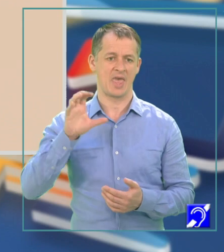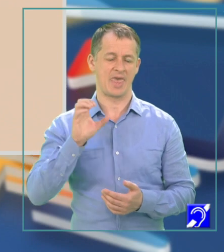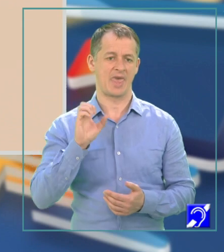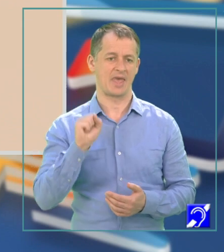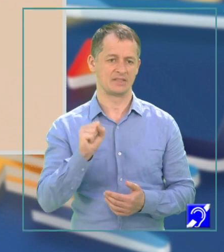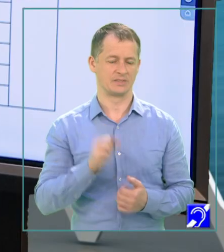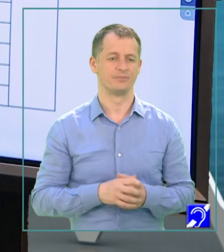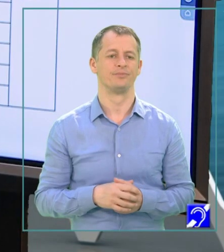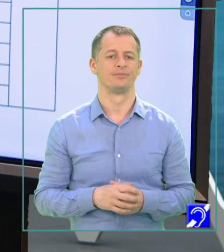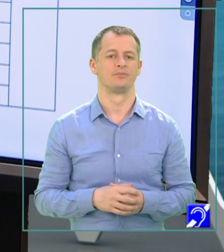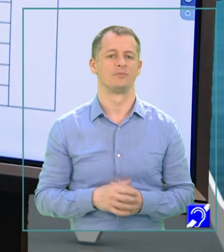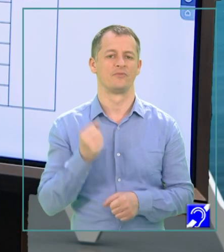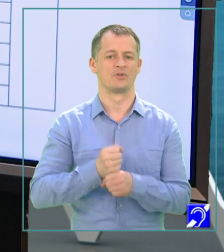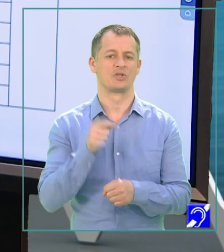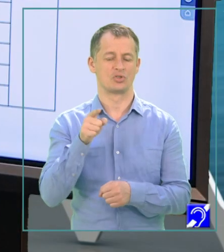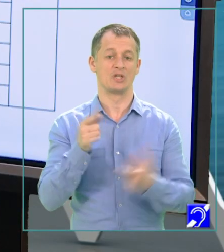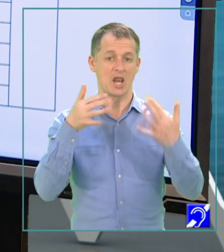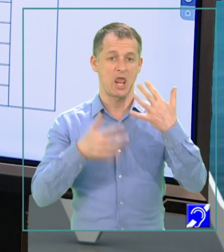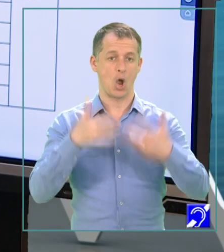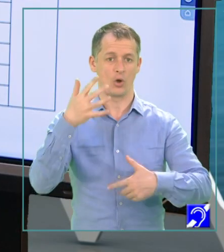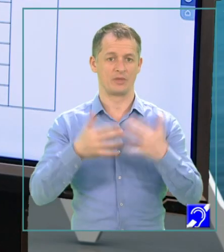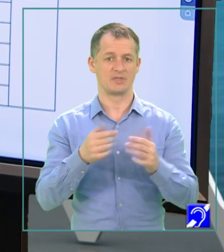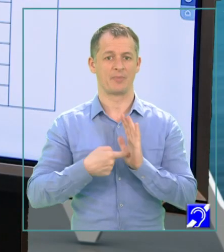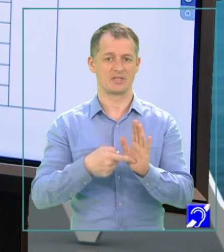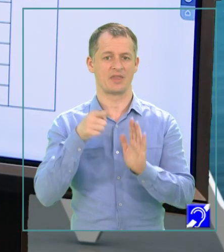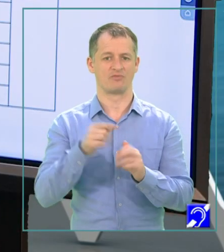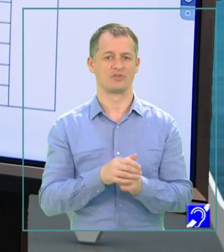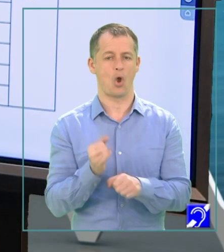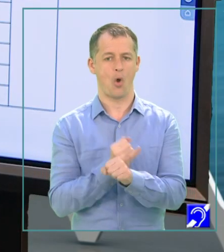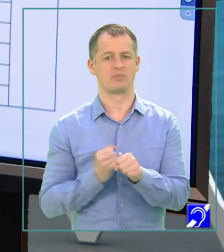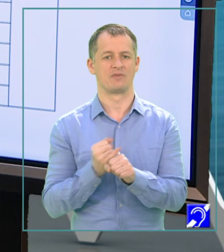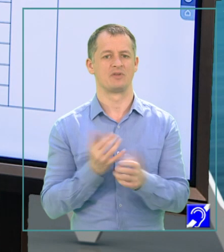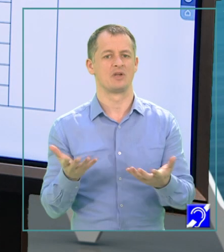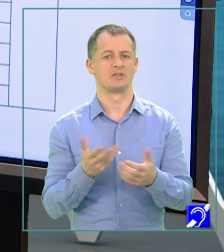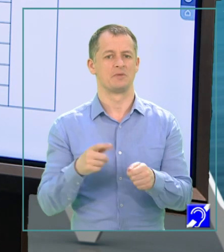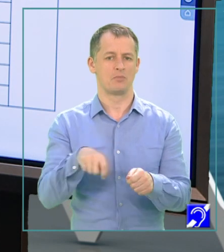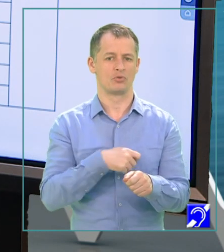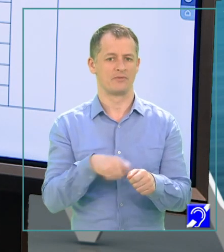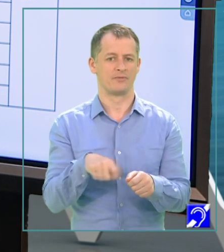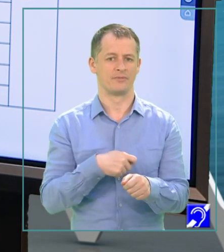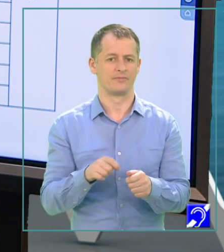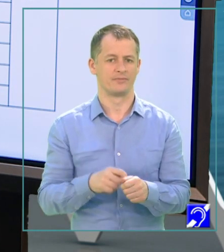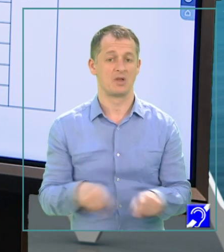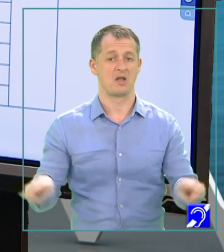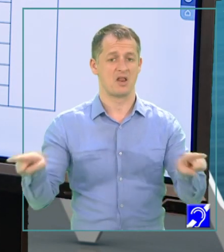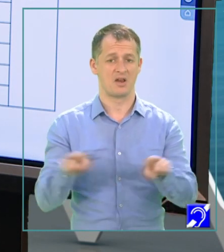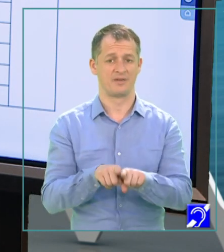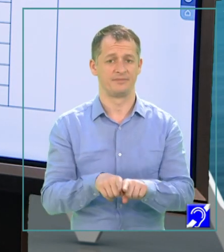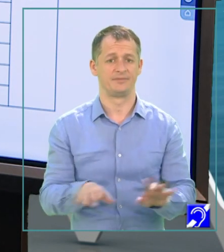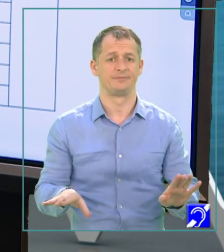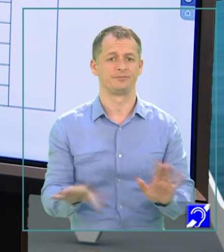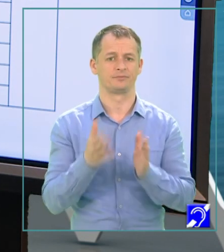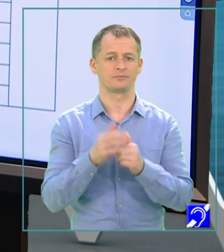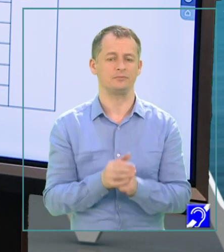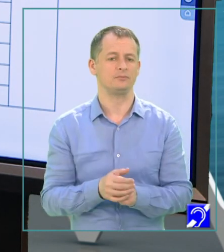Execuția acestui algoritm este prezentată aici și observați care sunt modificările. La fel, pornim cu